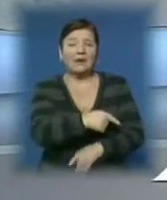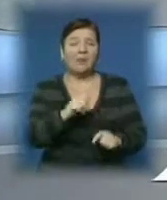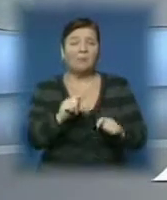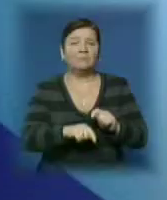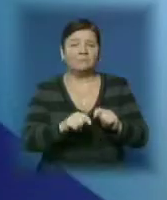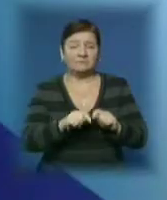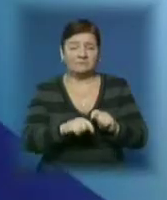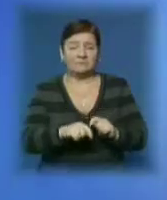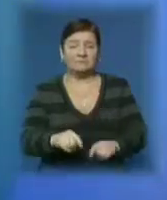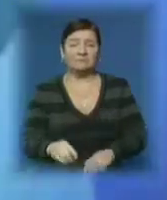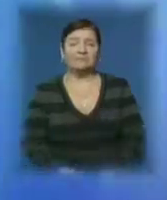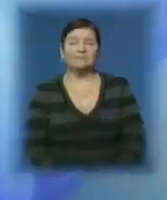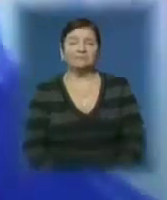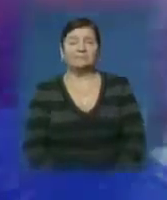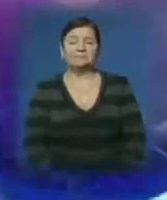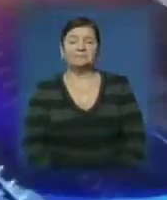перевірка.